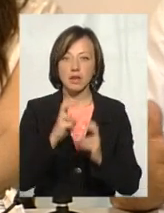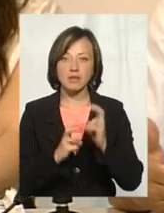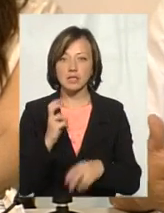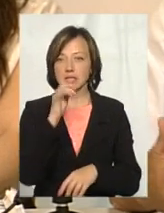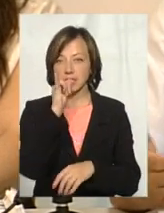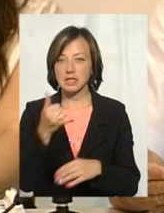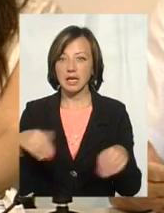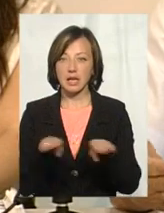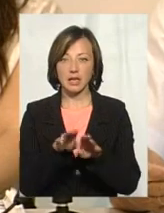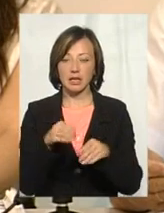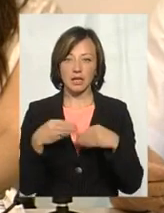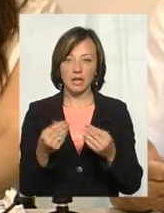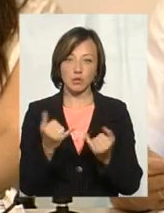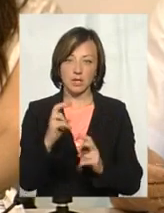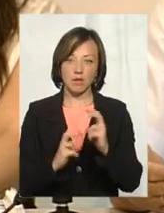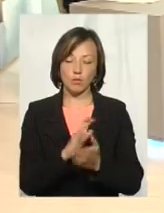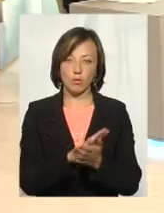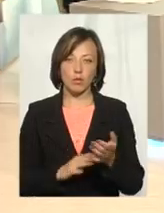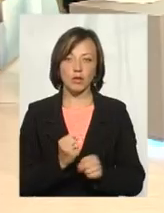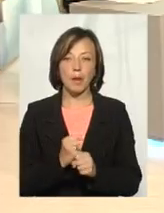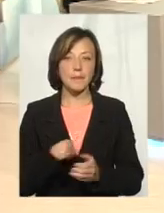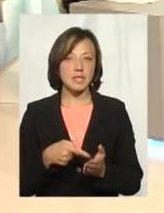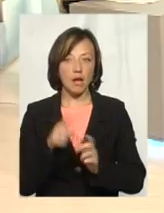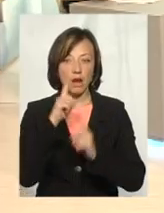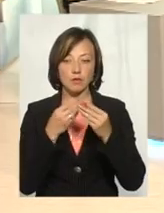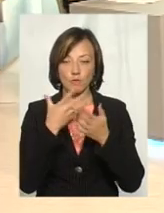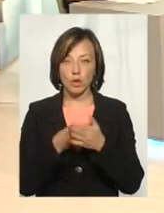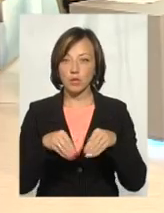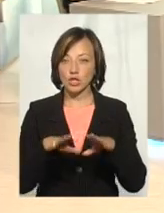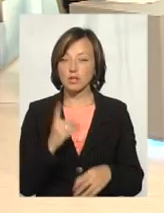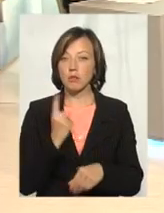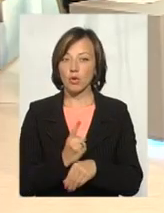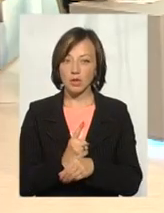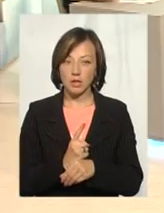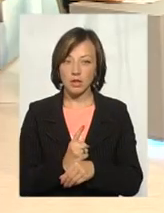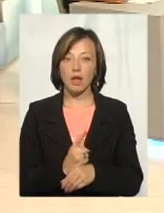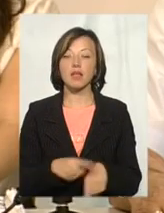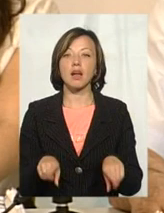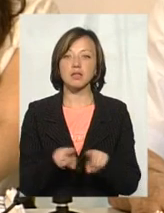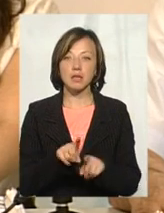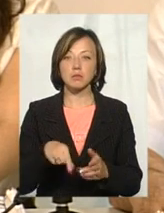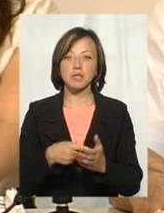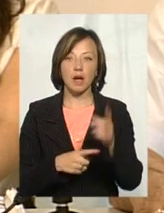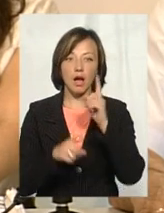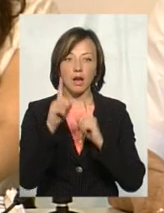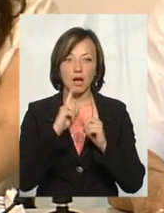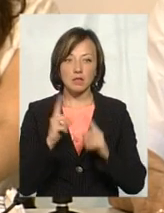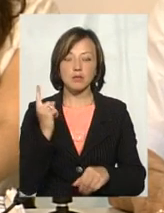не дати і так далі. На сьогодні завод працює, прохрати. Дивіться, міська Рада своїм рішенням заборонила... Так само забороняла міська Рада